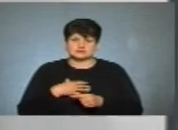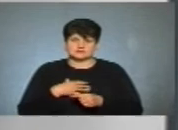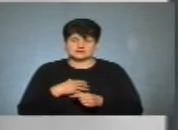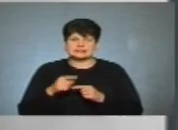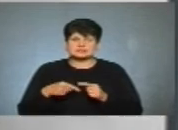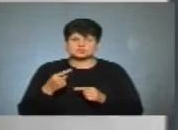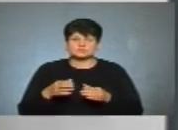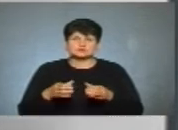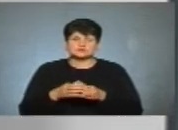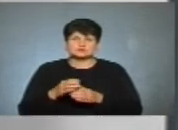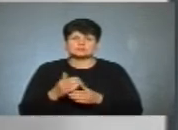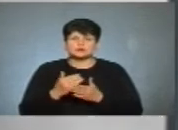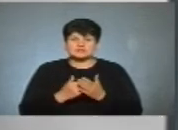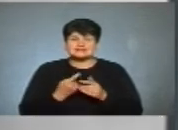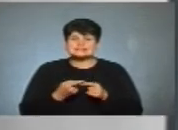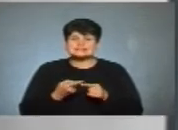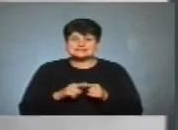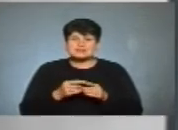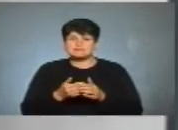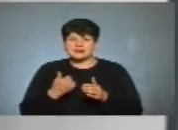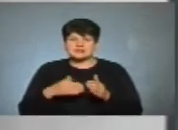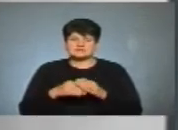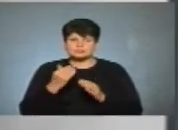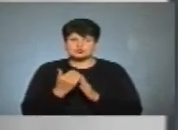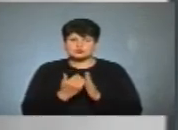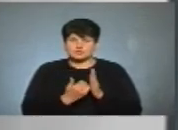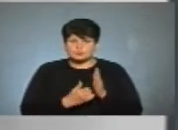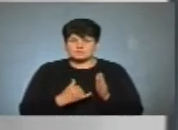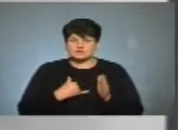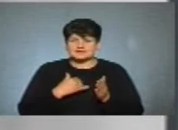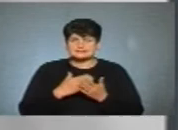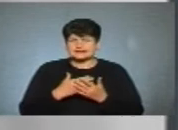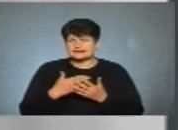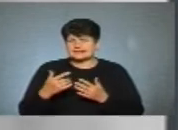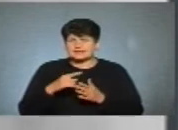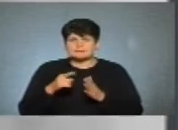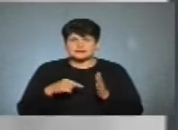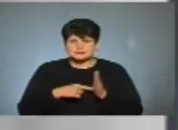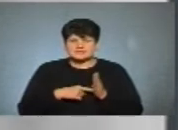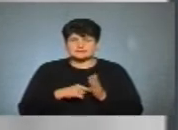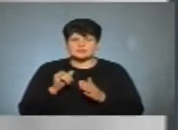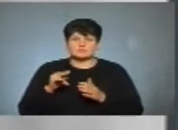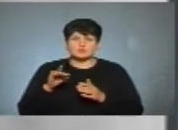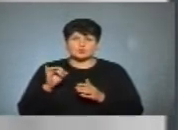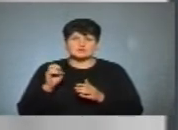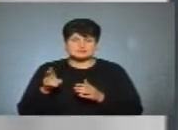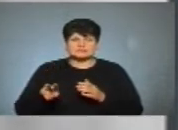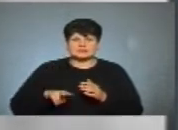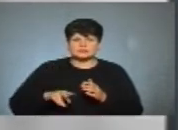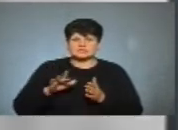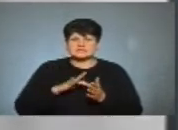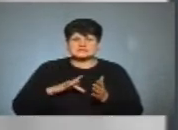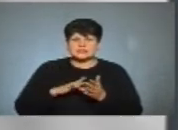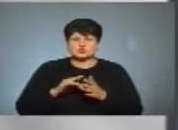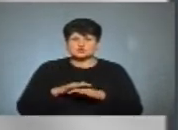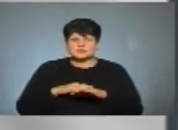Наступний блок нашої програми, це передвиборчі програми, і в нас є кілька питань від Ігоря Процика, директора Центру суспільних